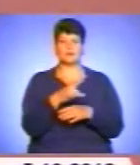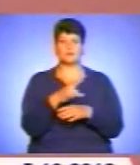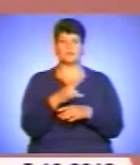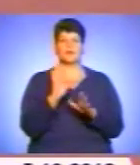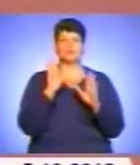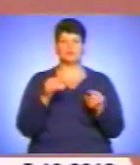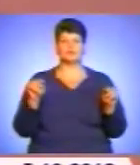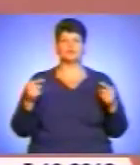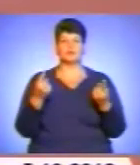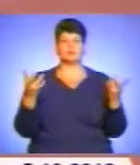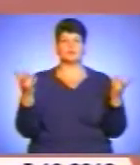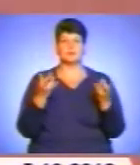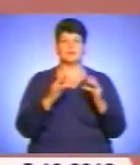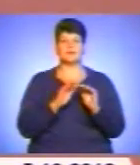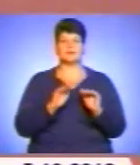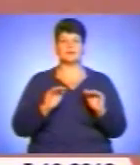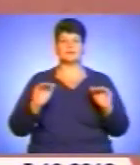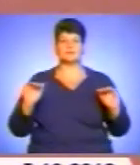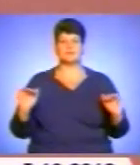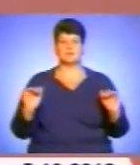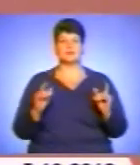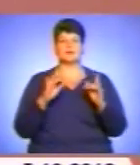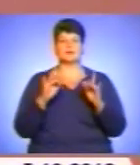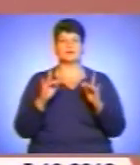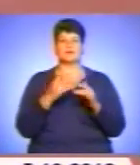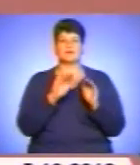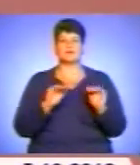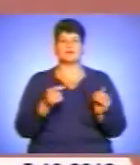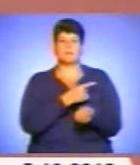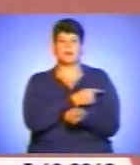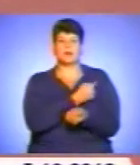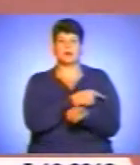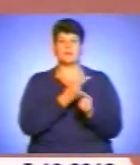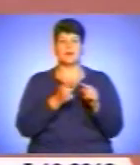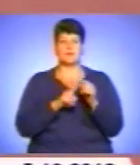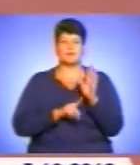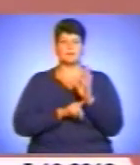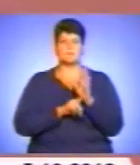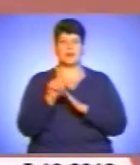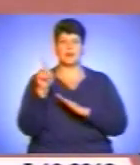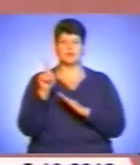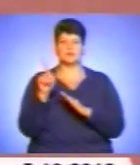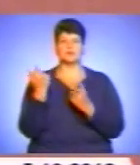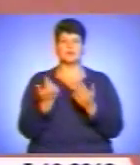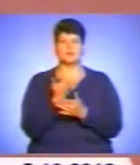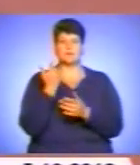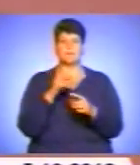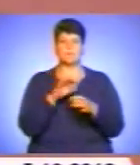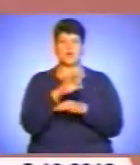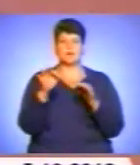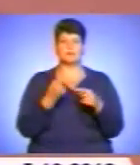інфраструктура. Дітські садики, ясли, дітська поліклініка. Це пілотний проєкт. І також